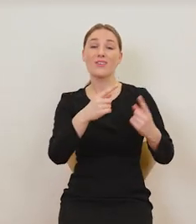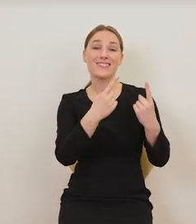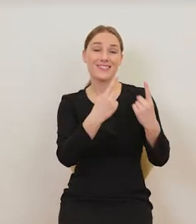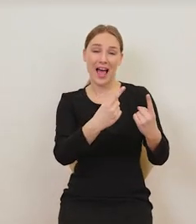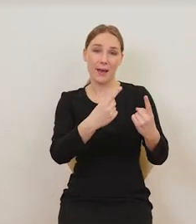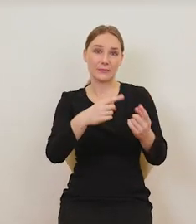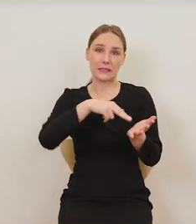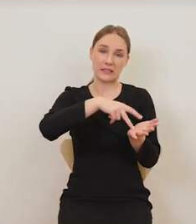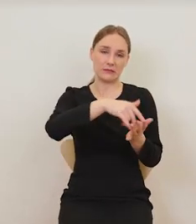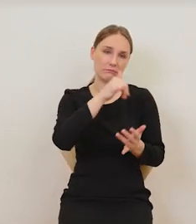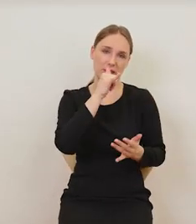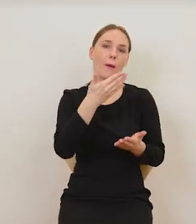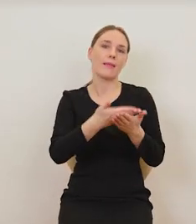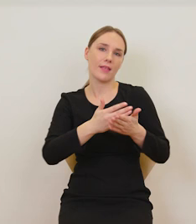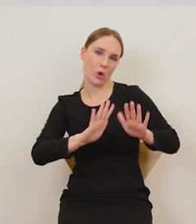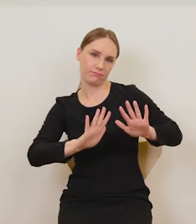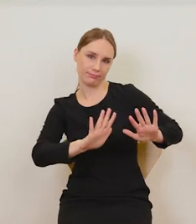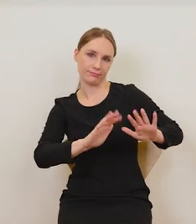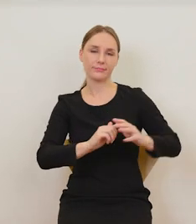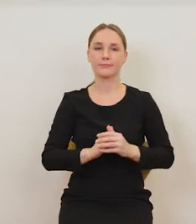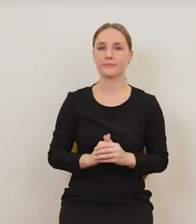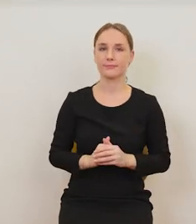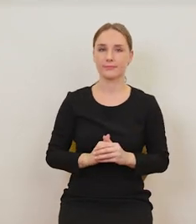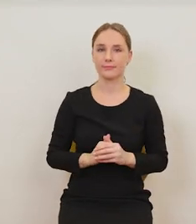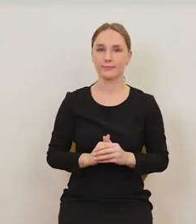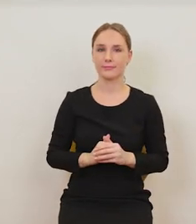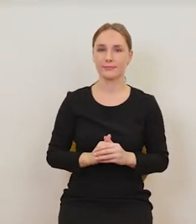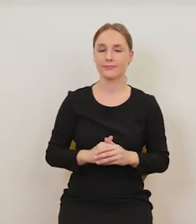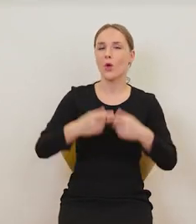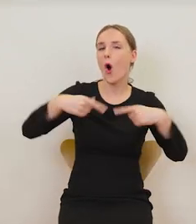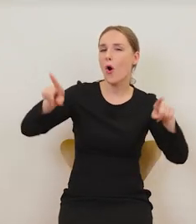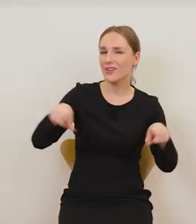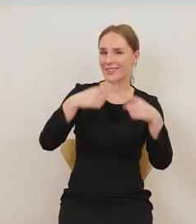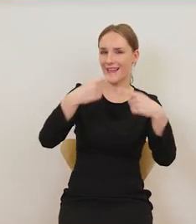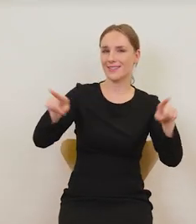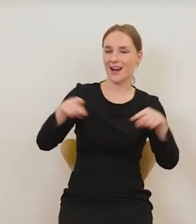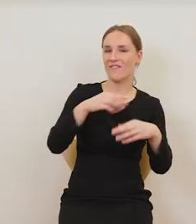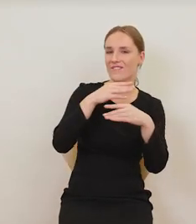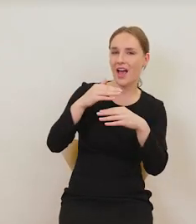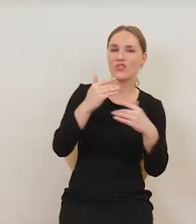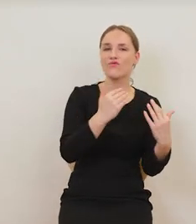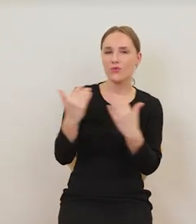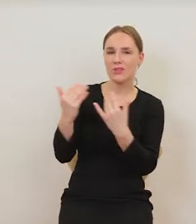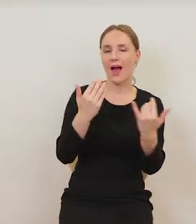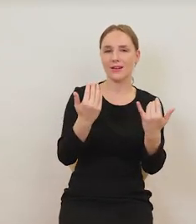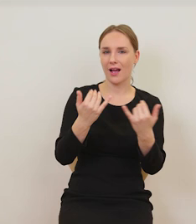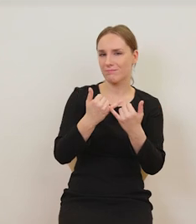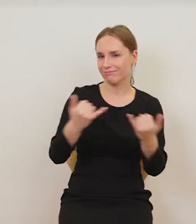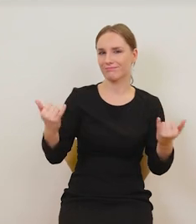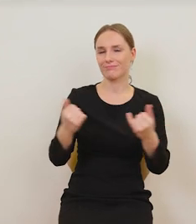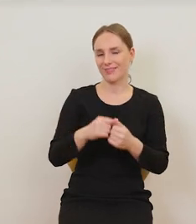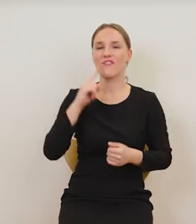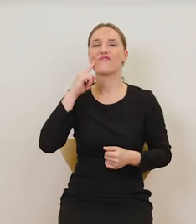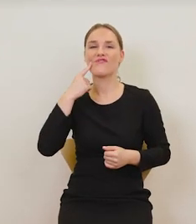sam iść. Orkiestra czy grajkowie tu na flecie, na fujarkach, więc